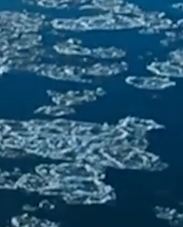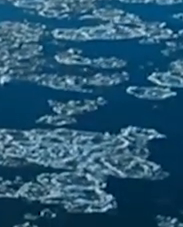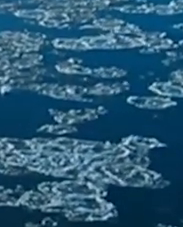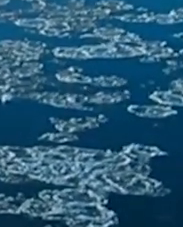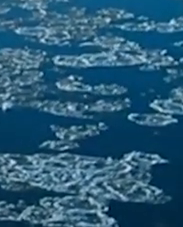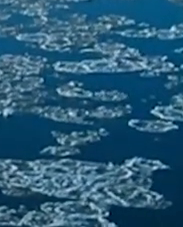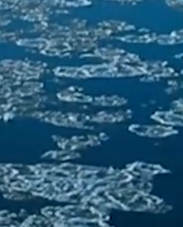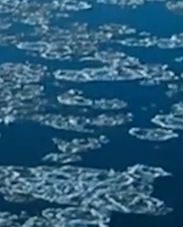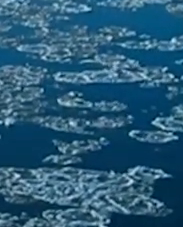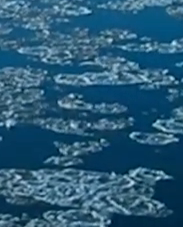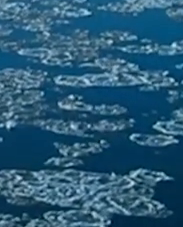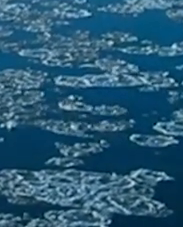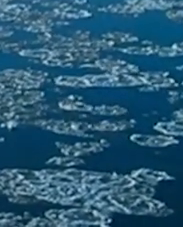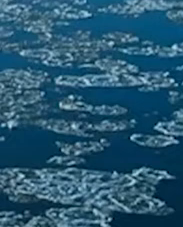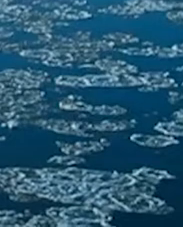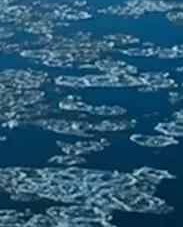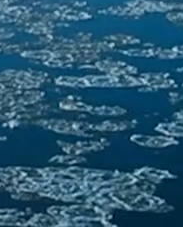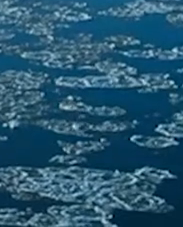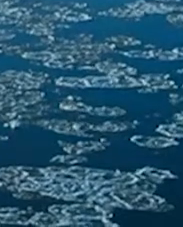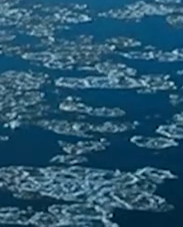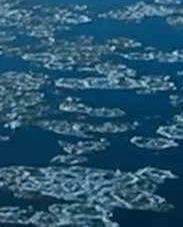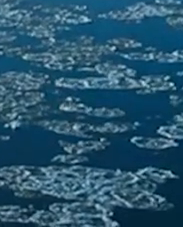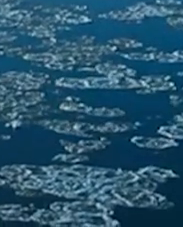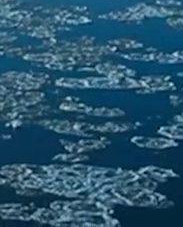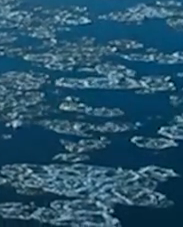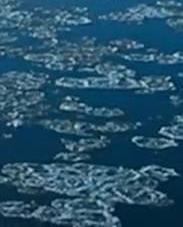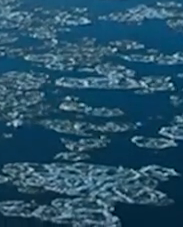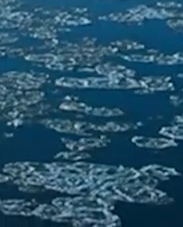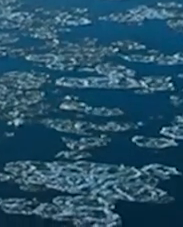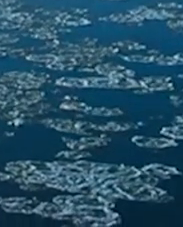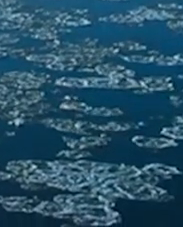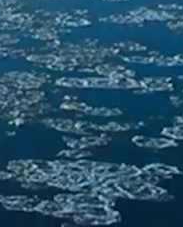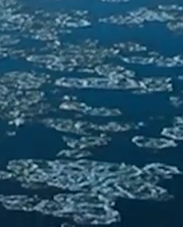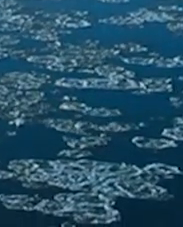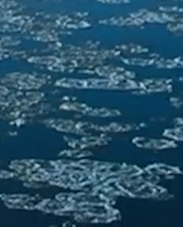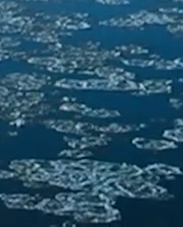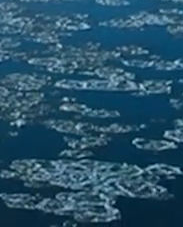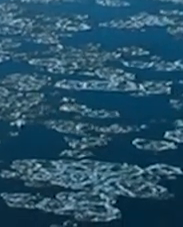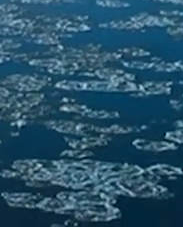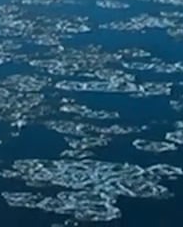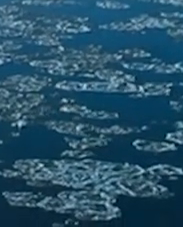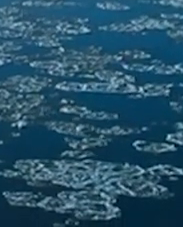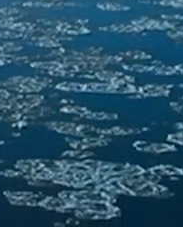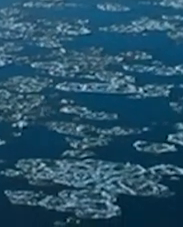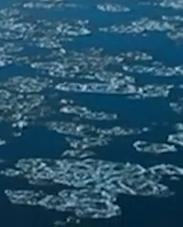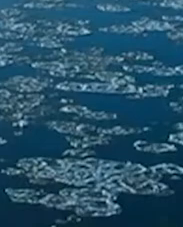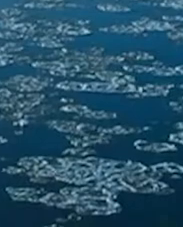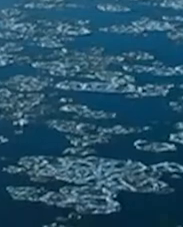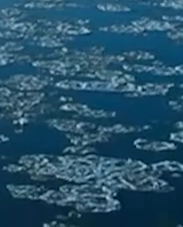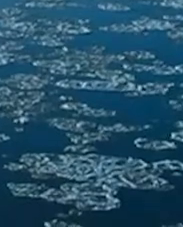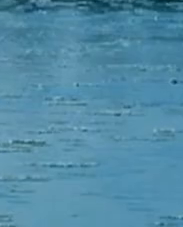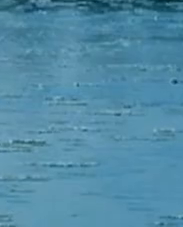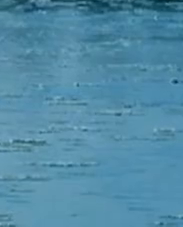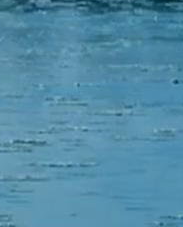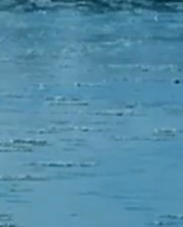horyzoncie niewyraźne zarysy Pałacu Kultury i Bieżowców. Tutaj mogę tylko tak pokazać, widać? Tak? Wita Was